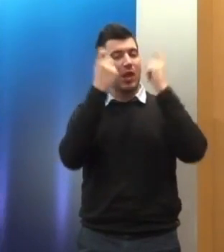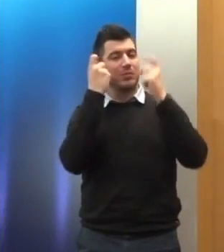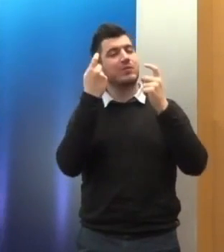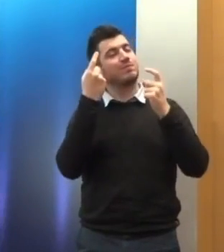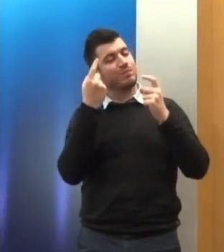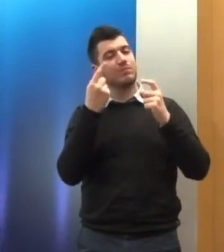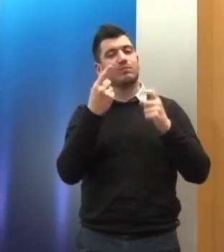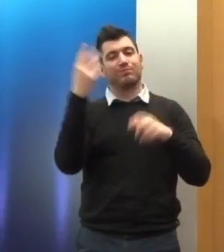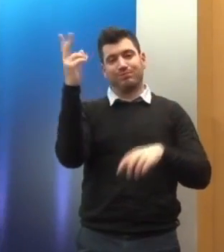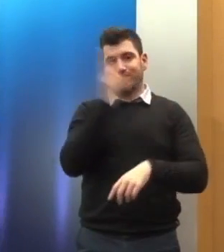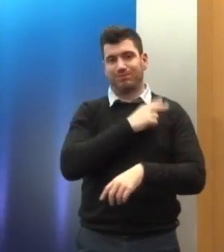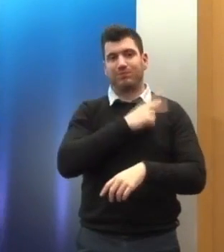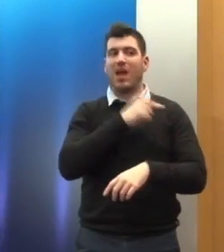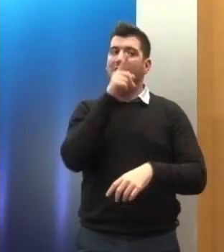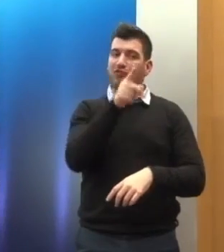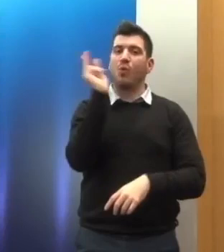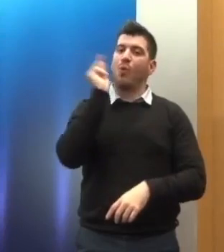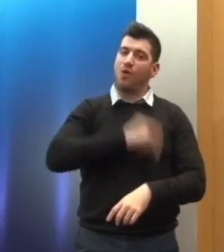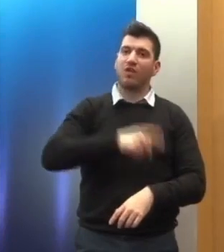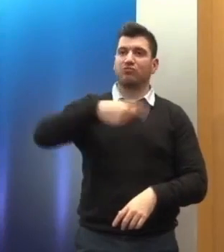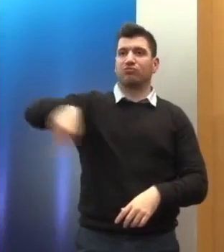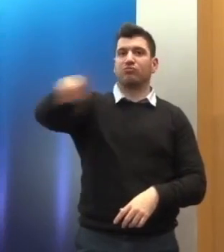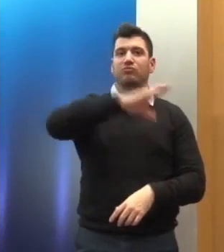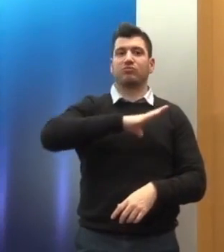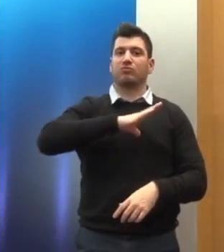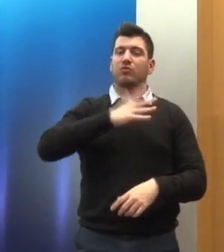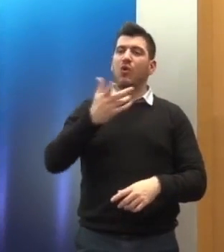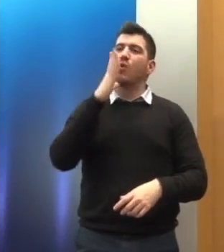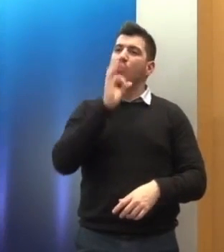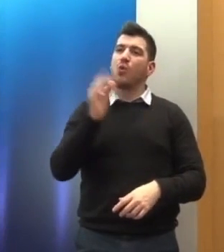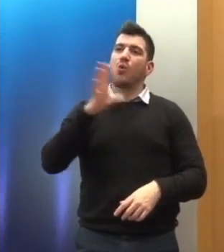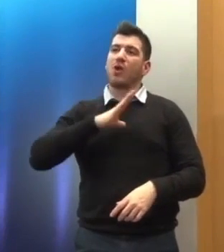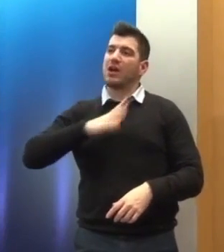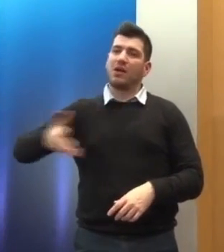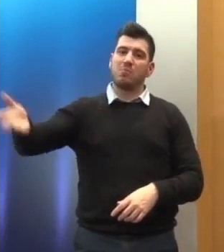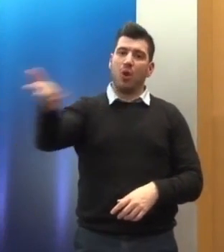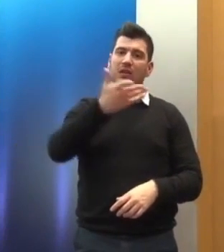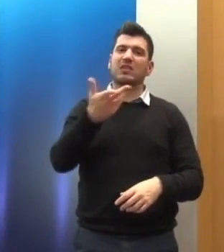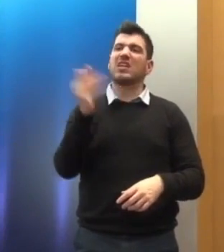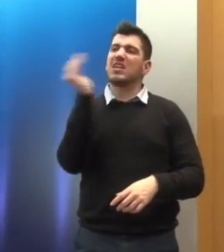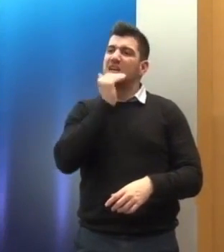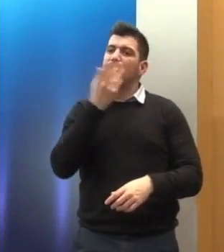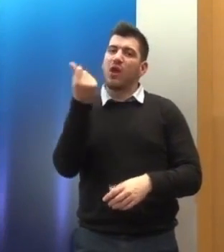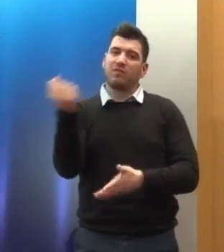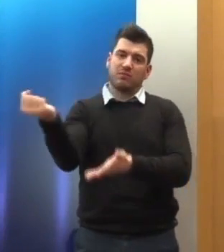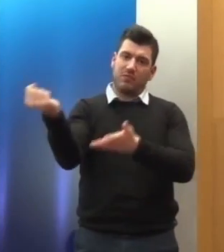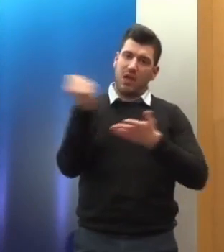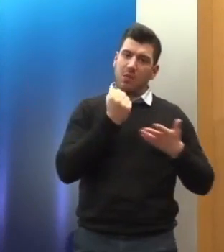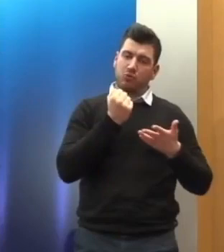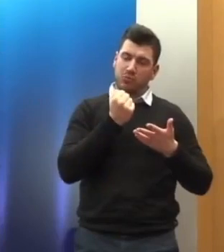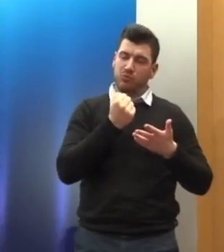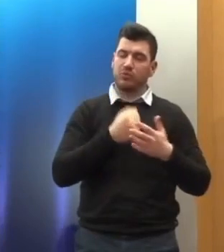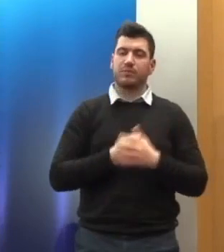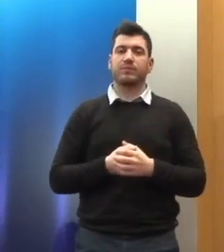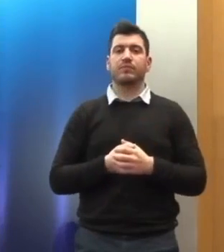Είναι υποφελής και για τον πολίτη, ο οποίος παίρνει κάποια χρήματα σύντομα. Είναι υποφελής για την πολιτεία, διότι δεν καταδικάζεται. Είναι υποφελής και το δικαστήριο ότι δεν χρειώνεται